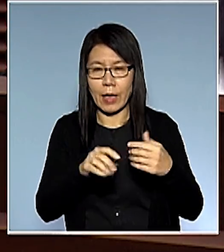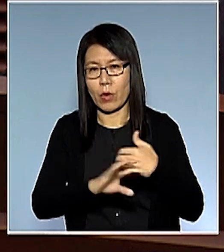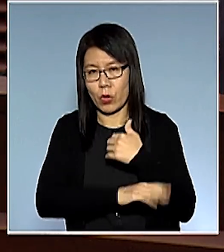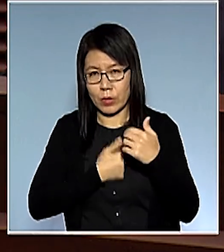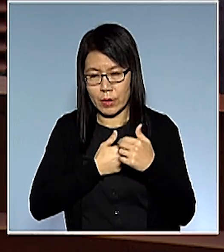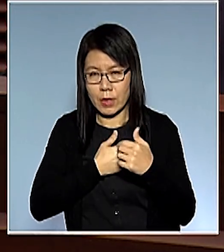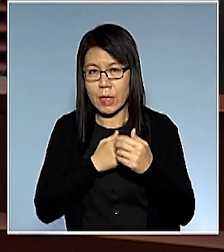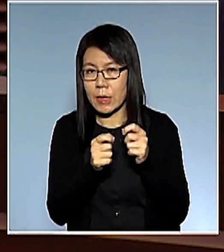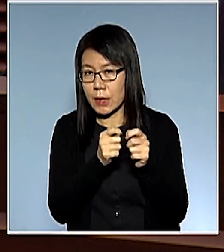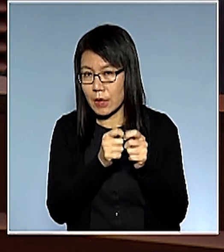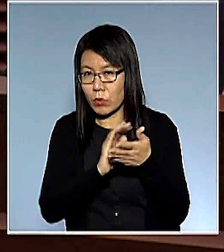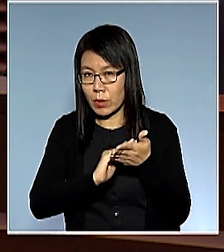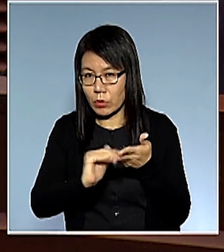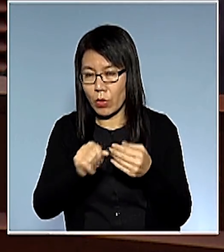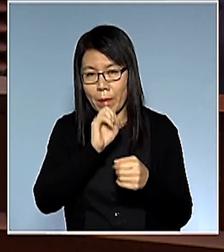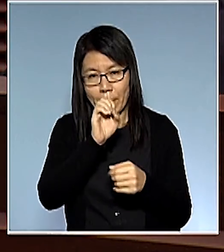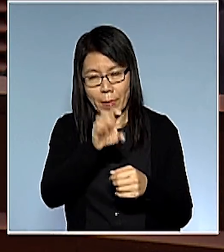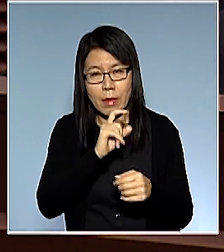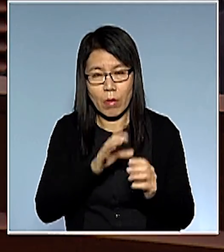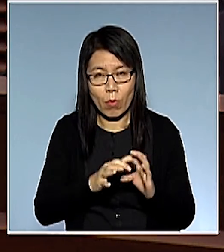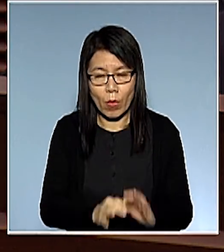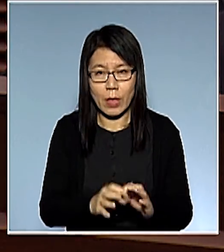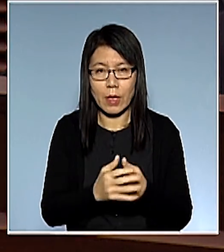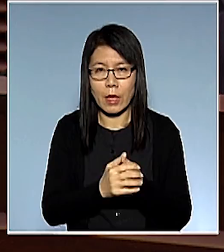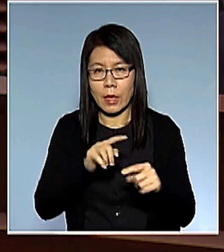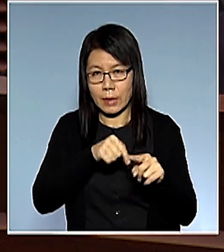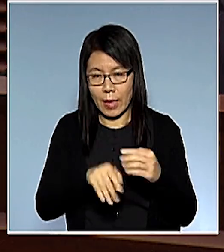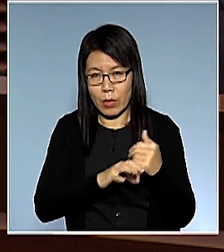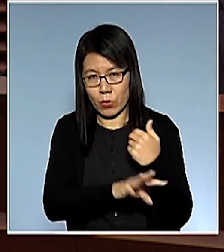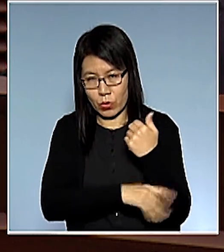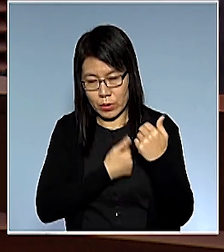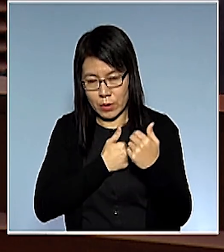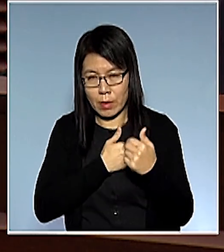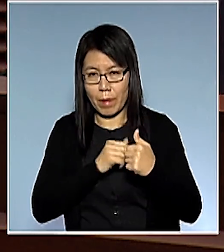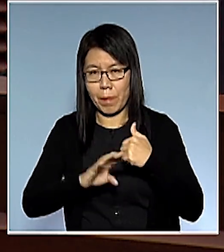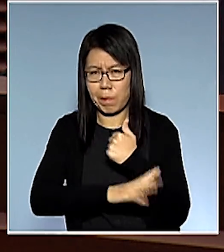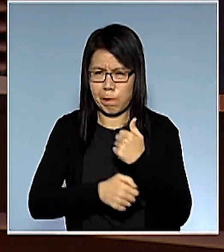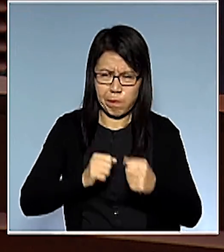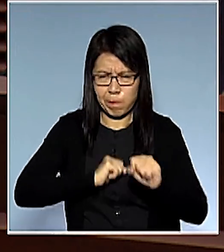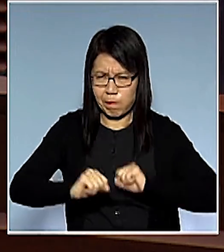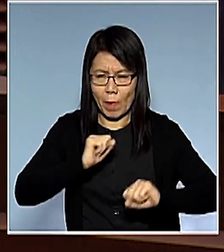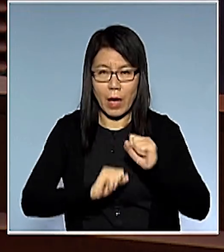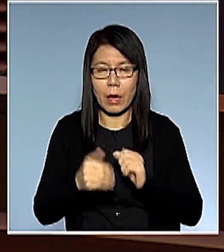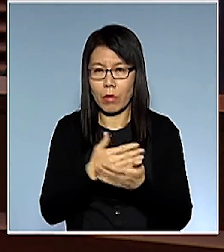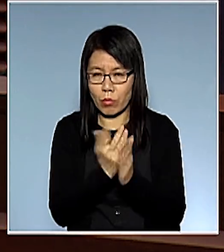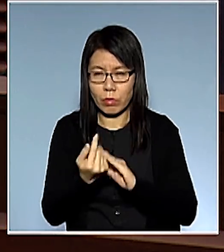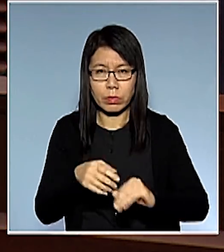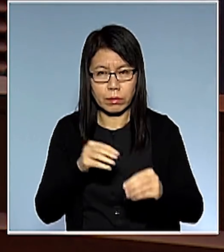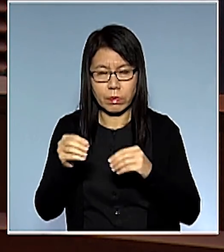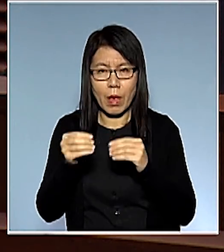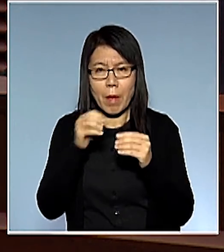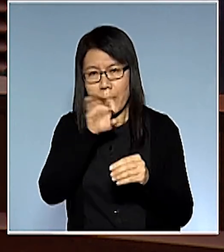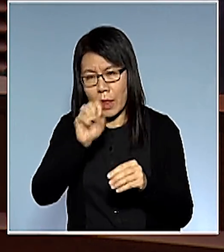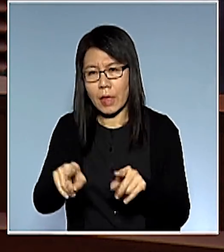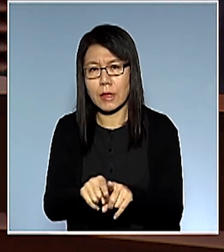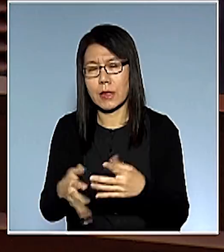清楚問多一點點問他有沒有大律師進行的給你聆訊是用五種不同的角度問同一件事就是說究